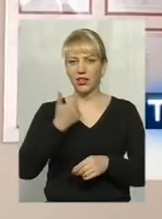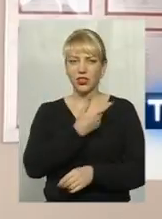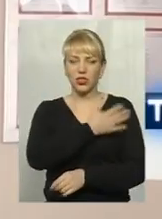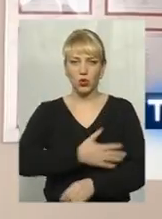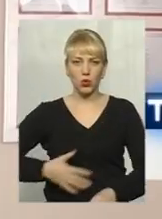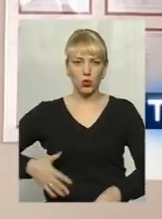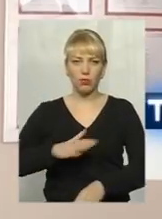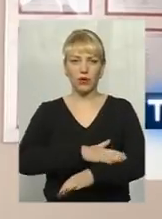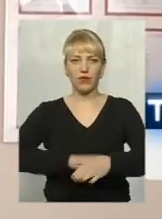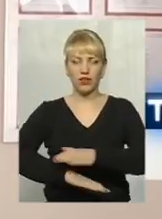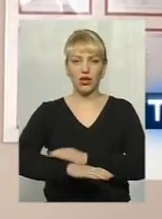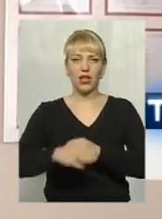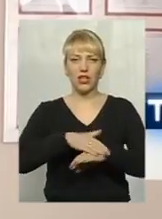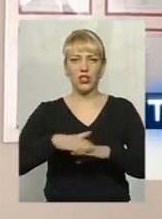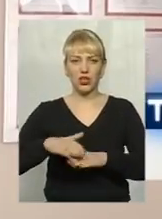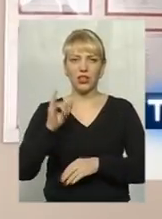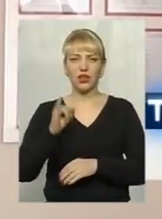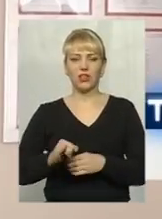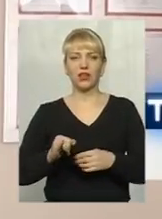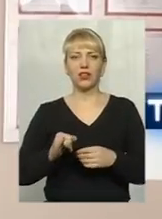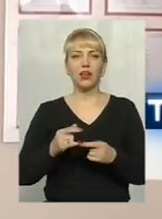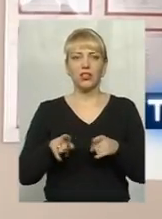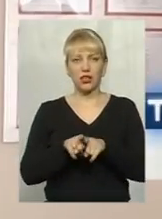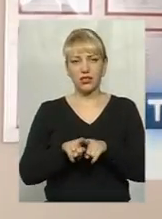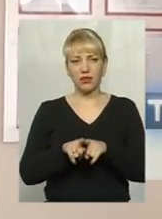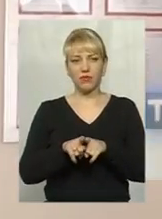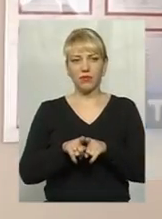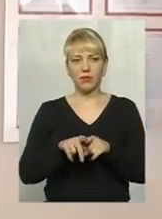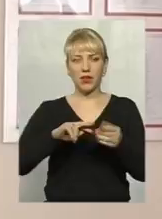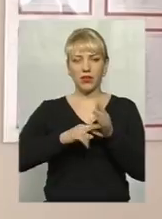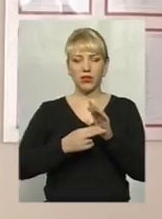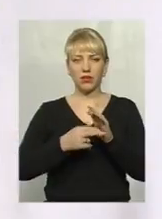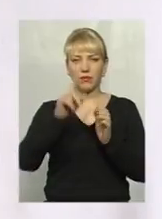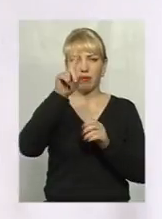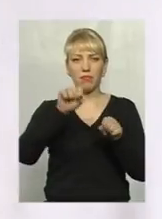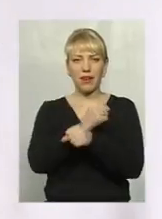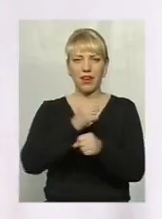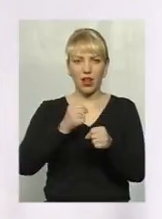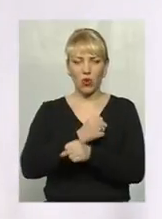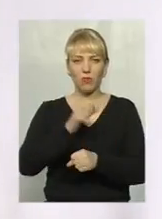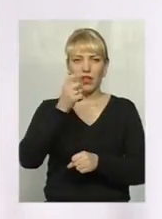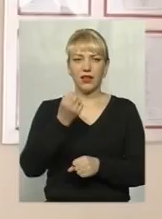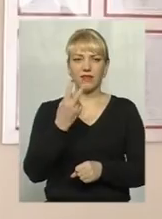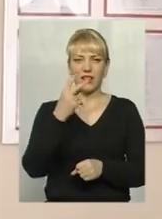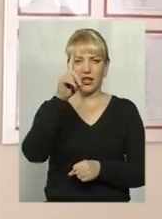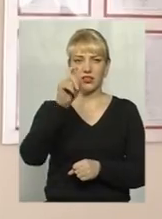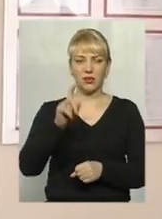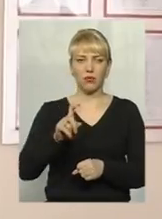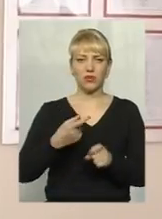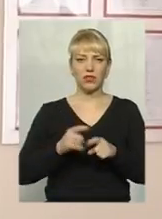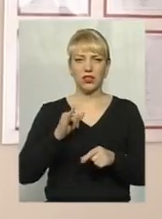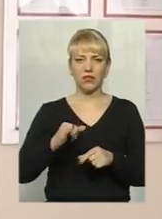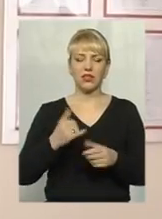верхніх та нижніх кінцівок, переломових 11-12 грудного позвонків. В даний час стан